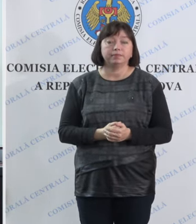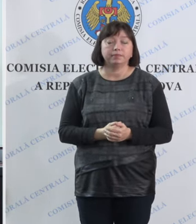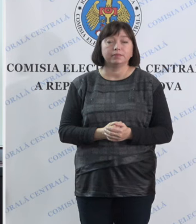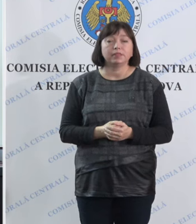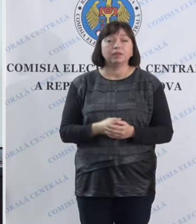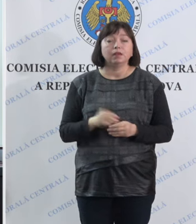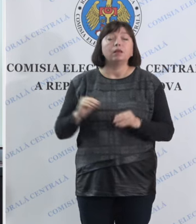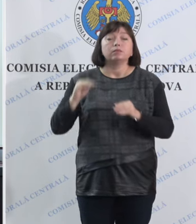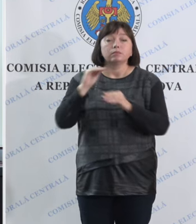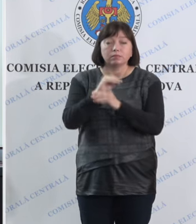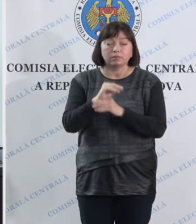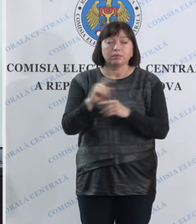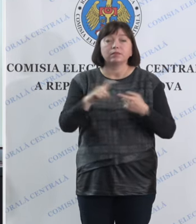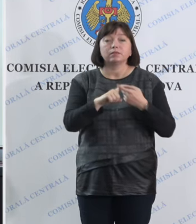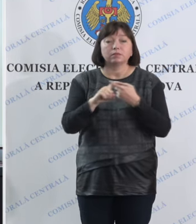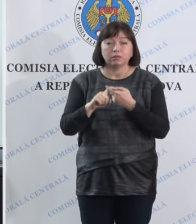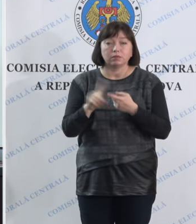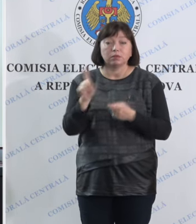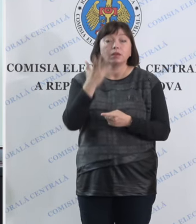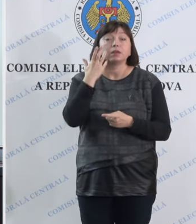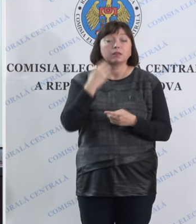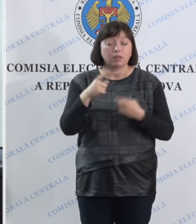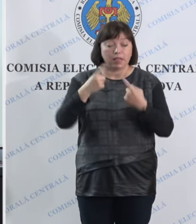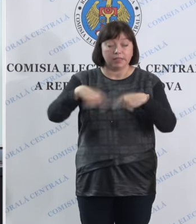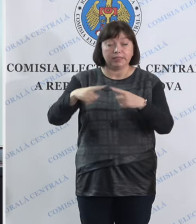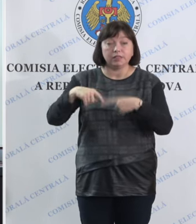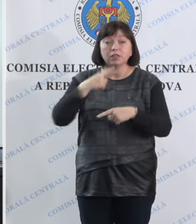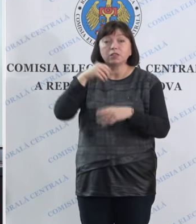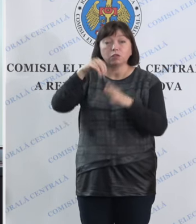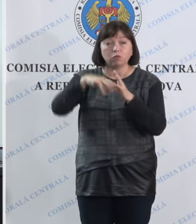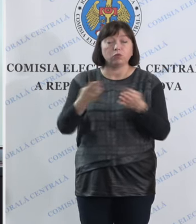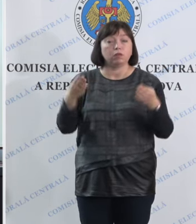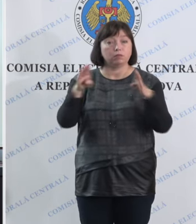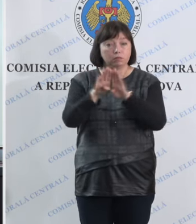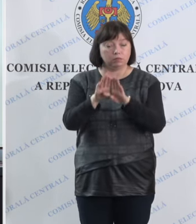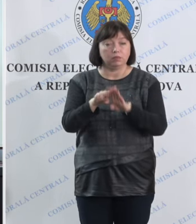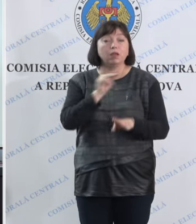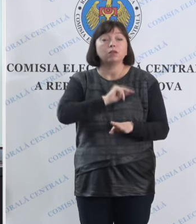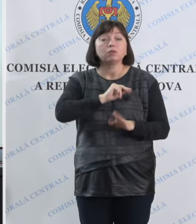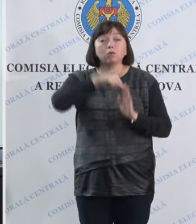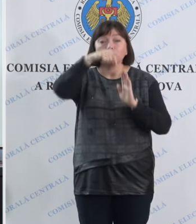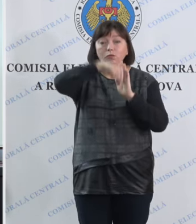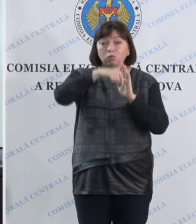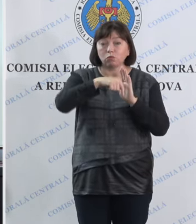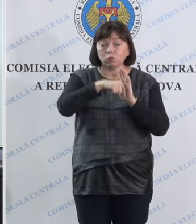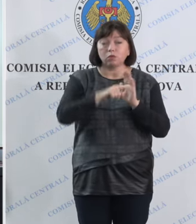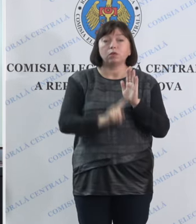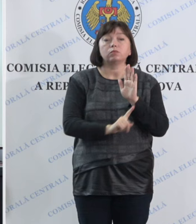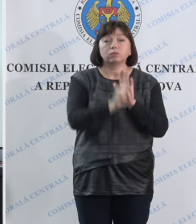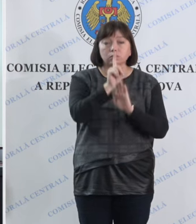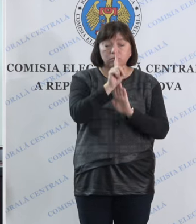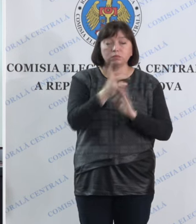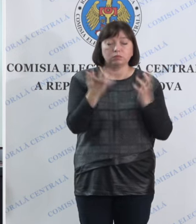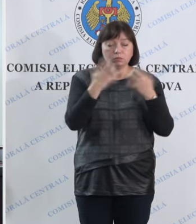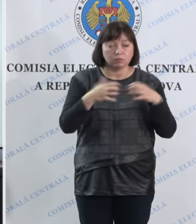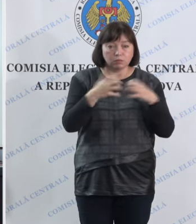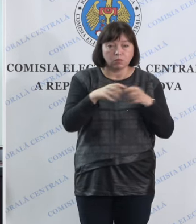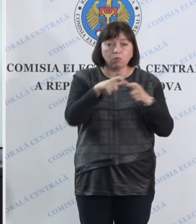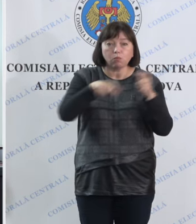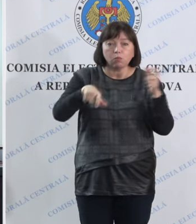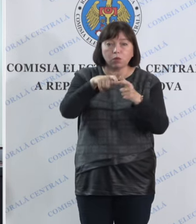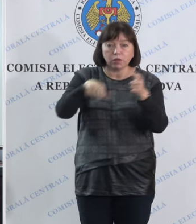Precizăm în context că, odată cu închiderea secțiilor de votare, funcționarii electorali vor procede la numărarea